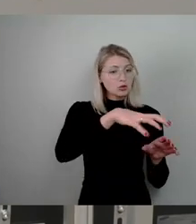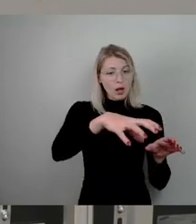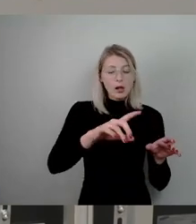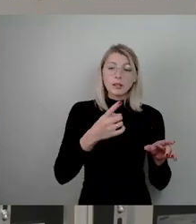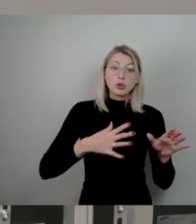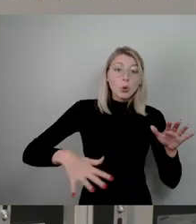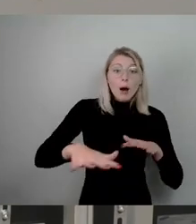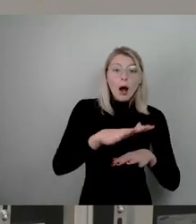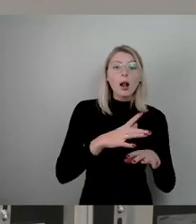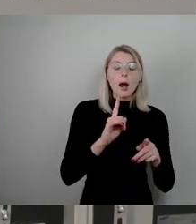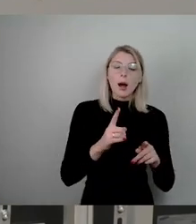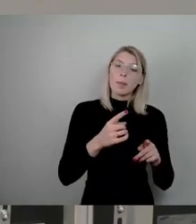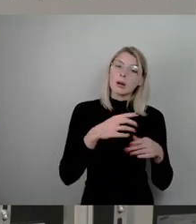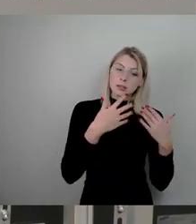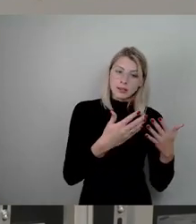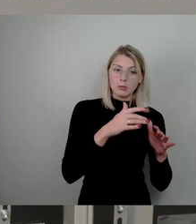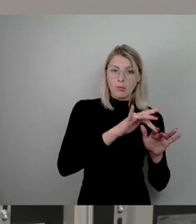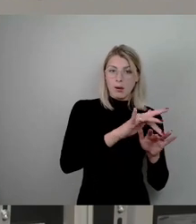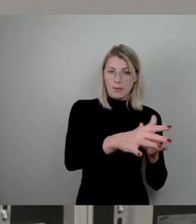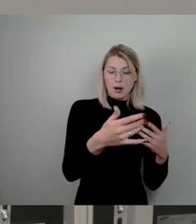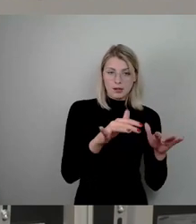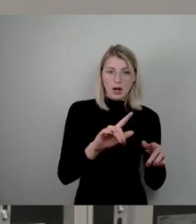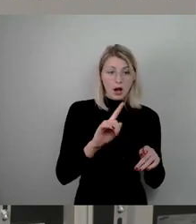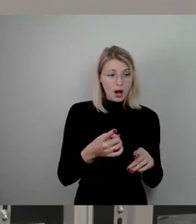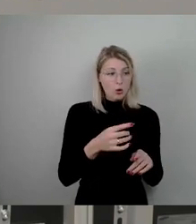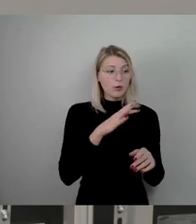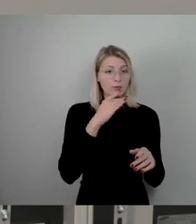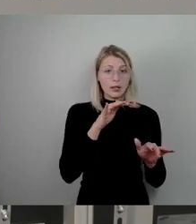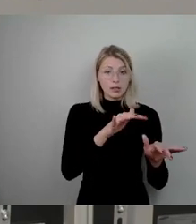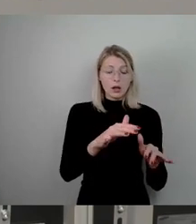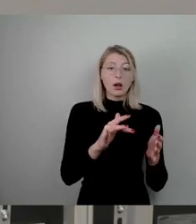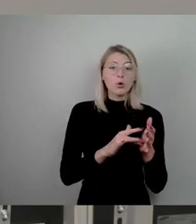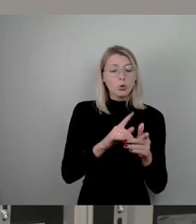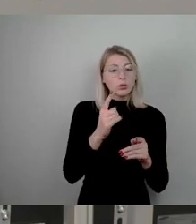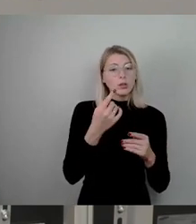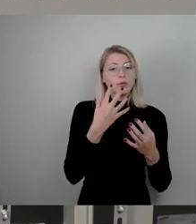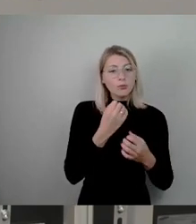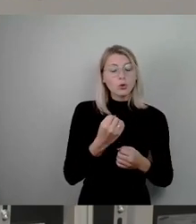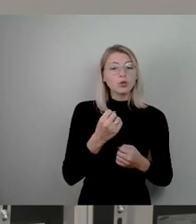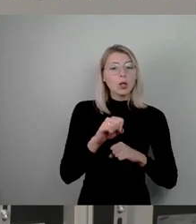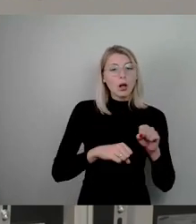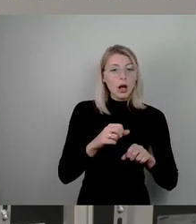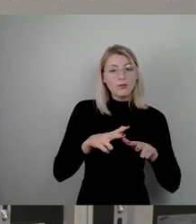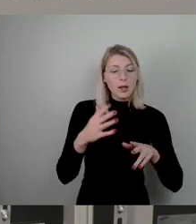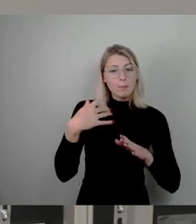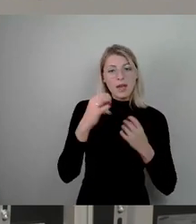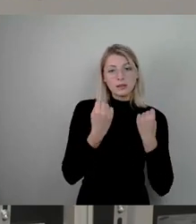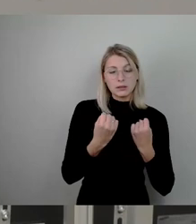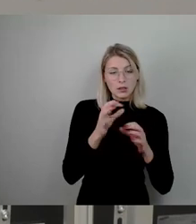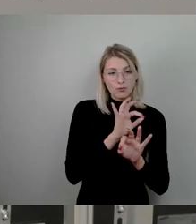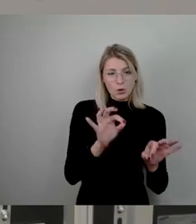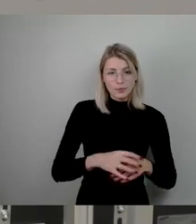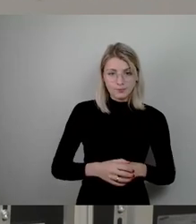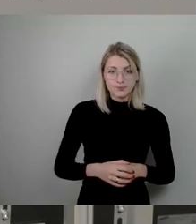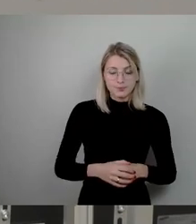und es wird dort tatsächlich auch eingesetzt, um an einzelnen Stellen den Radverkehr auch noch mal sicherer zu machen. Und es